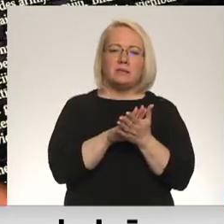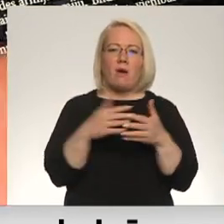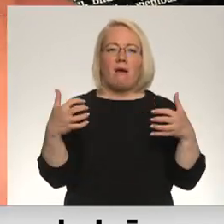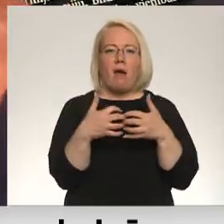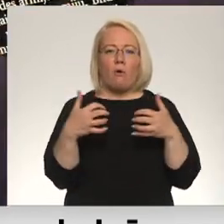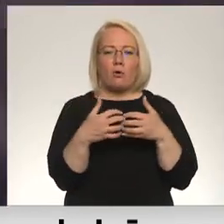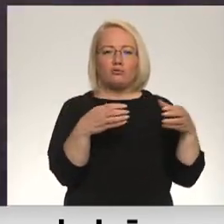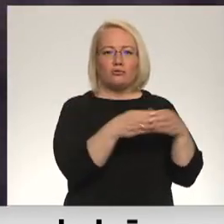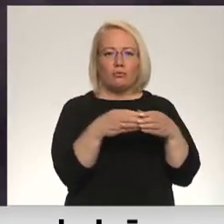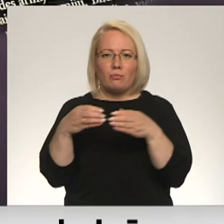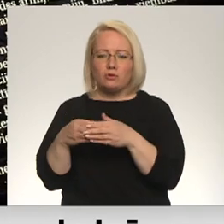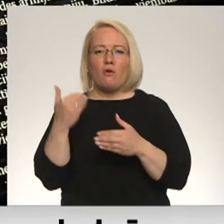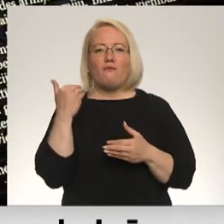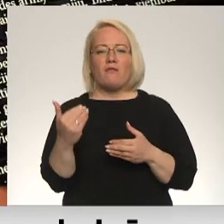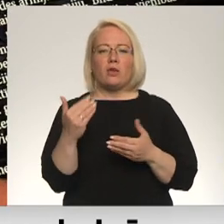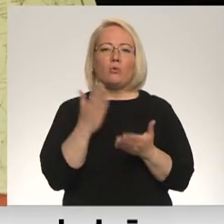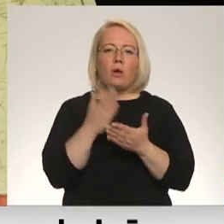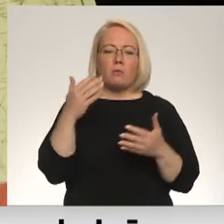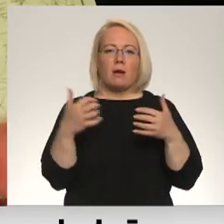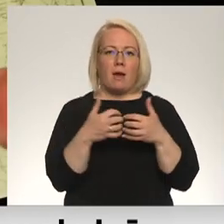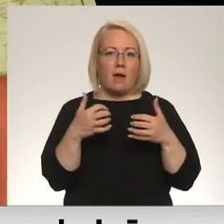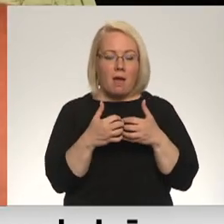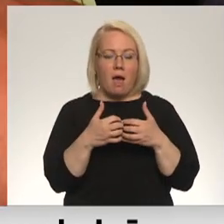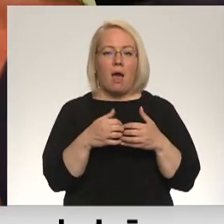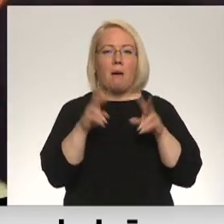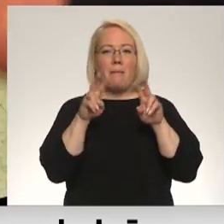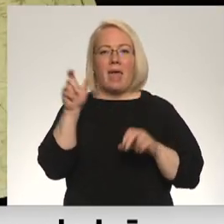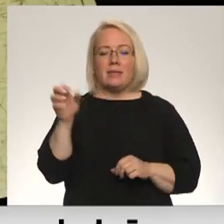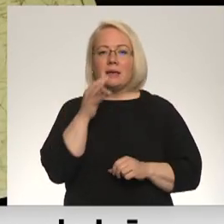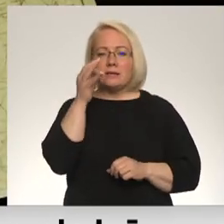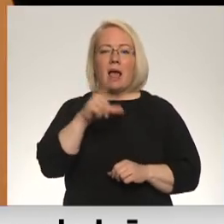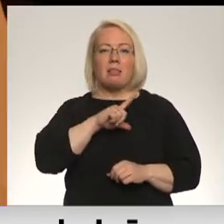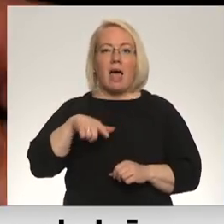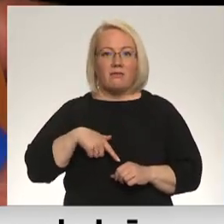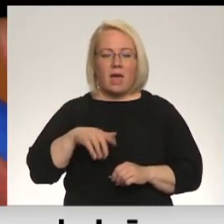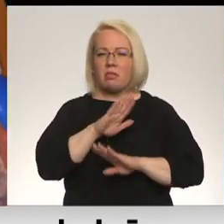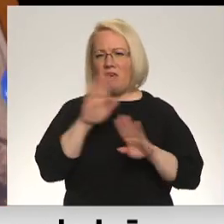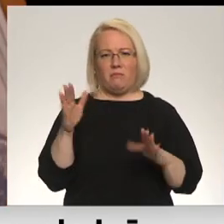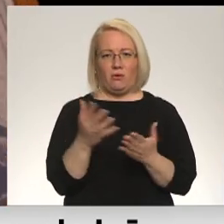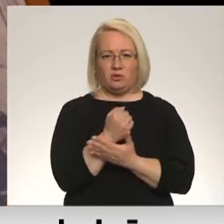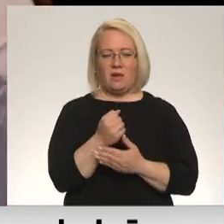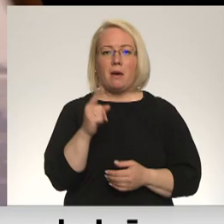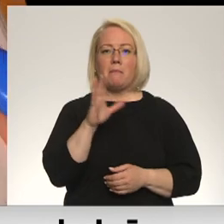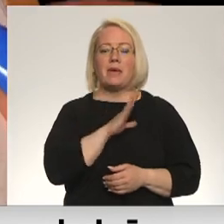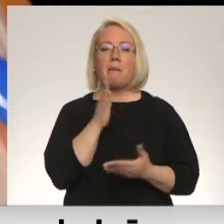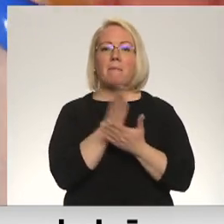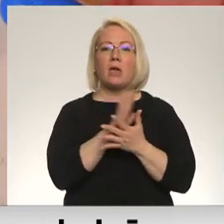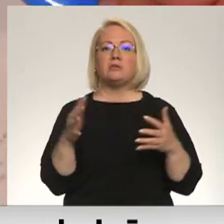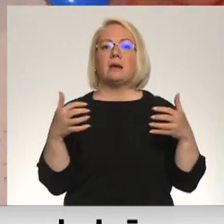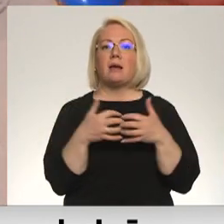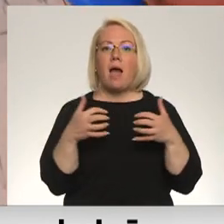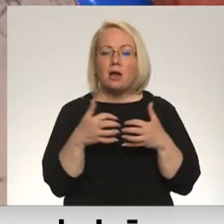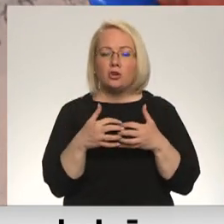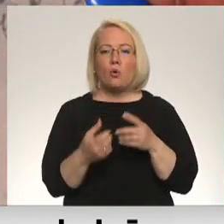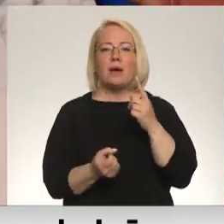viņu gaitas karā. Pētnieks valdes Kuzmins uzsver, ka Latvijai tā nebija uzvara, bija tikai beigusies kara darbība, jo kara